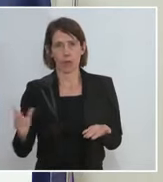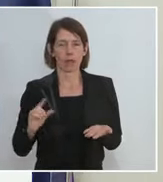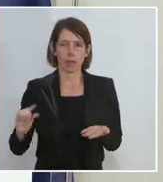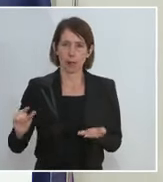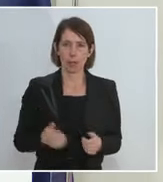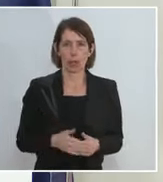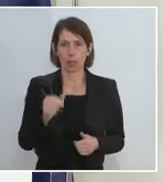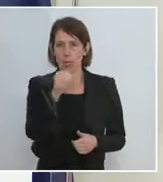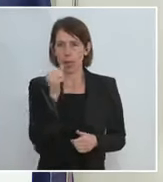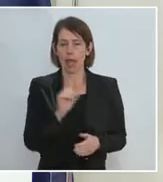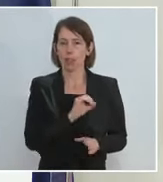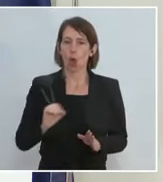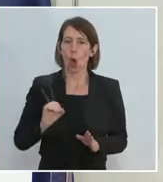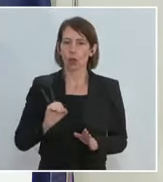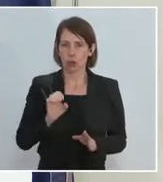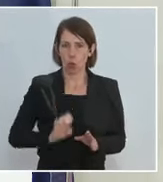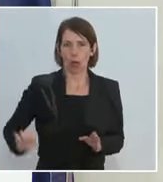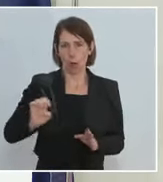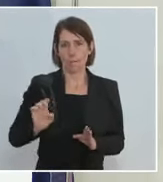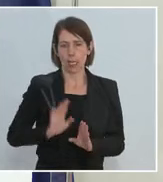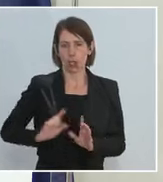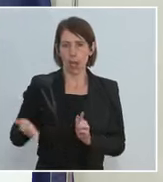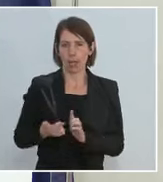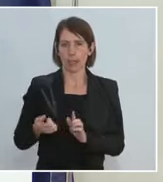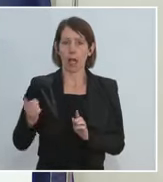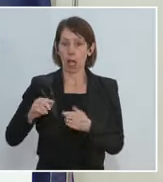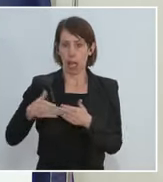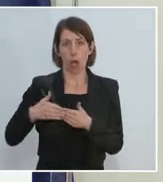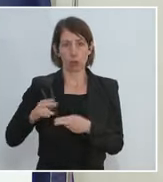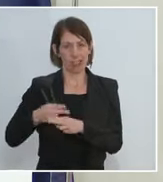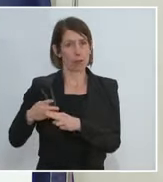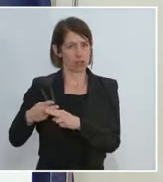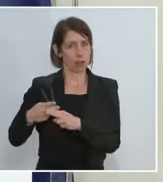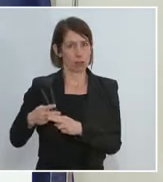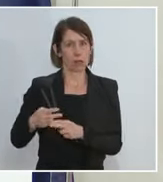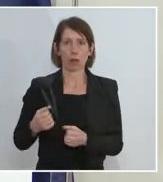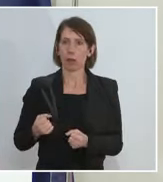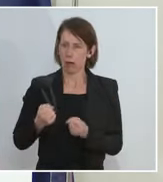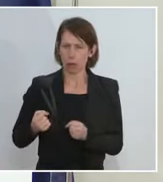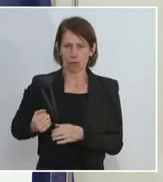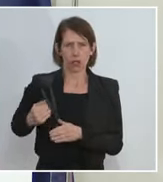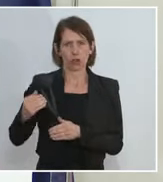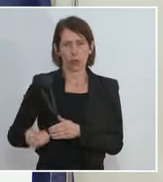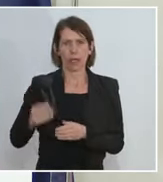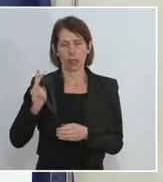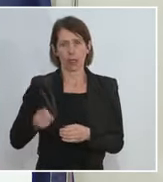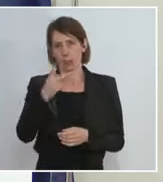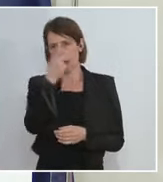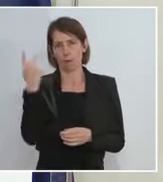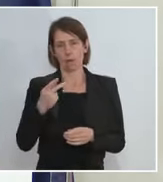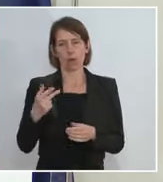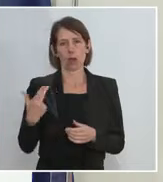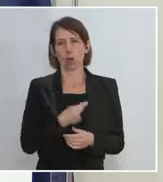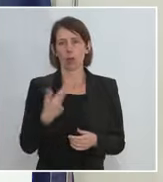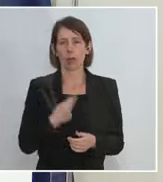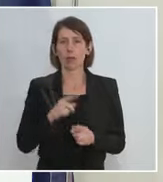osteuropäische Länder, unter anderem auch Nachbarstaaten von uns, deutlich später ihre Bevölkerung impfen können als die